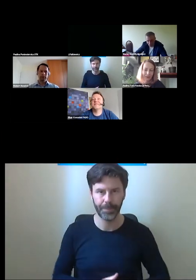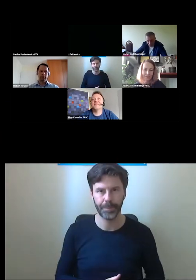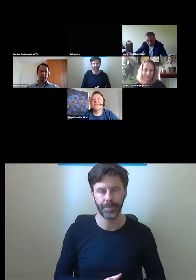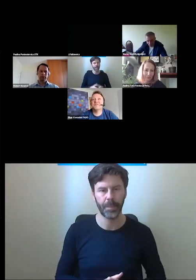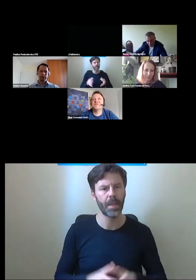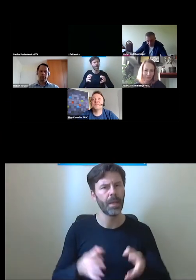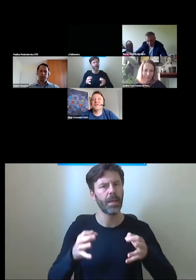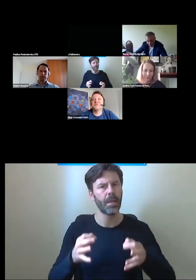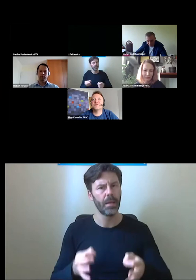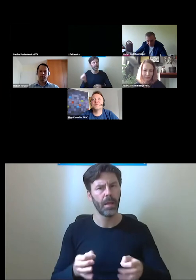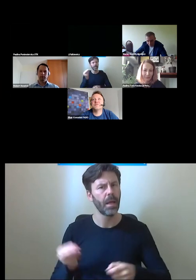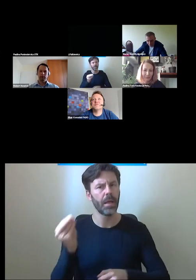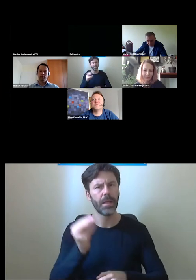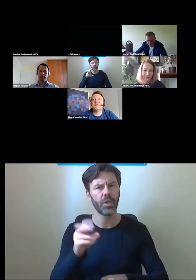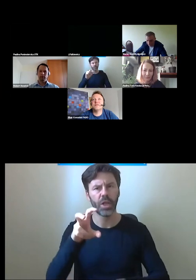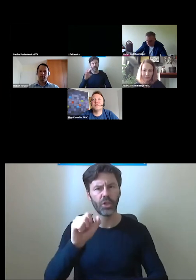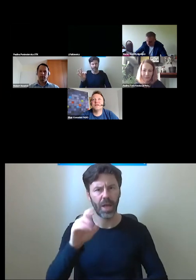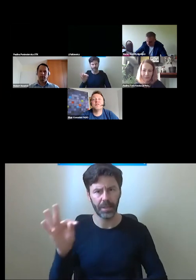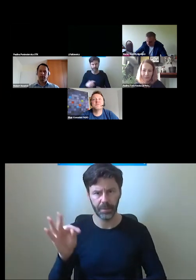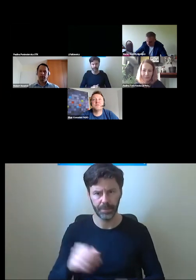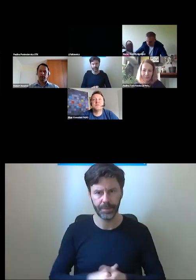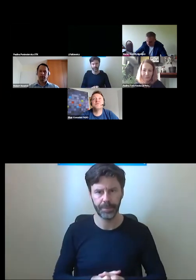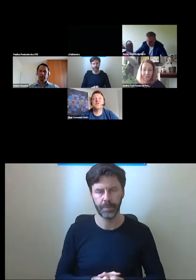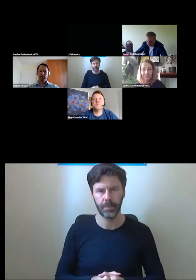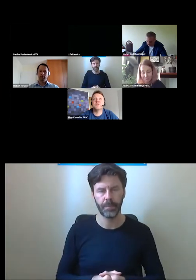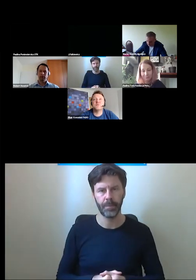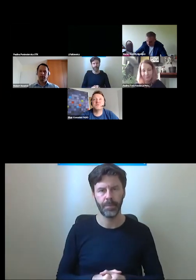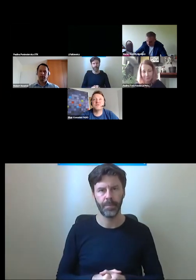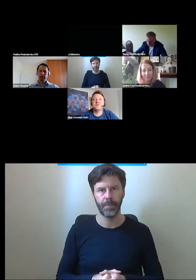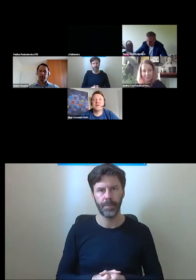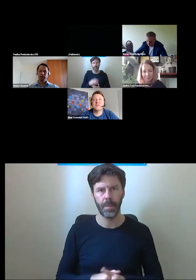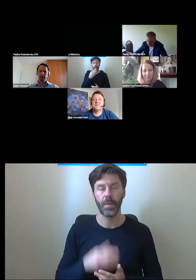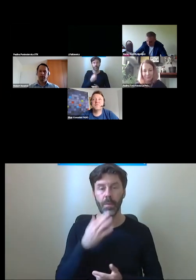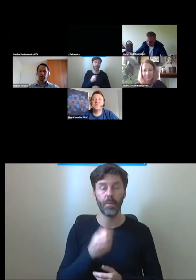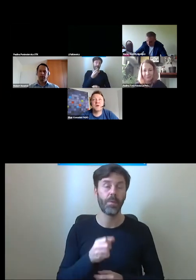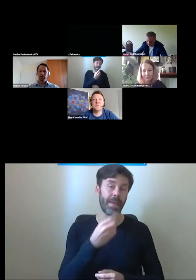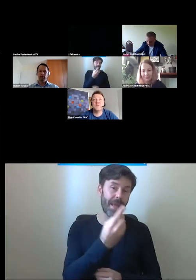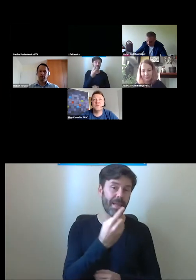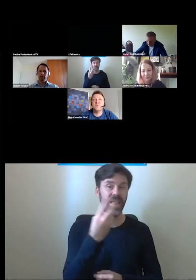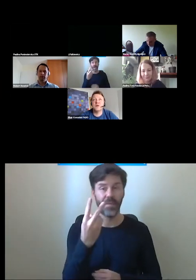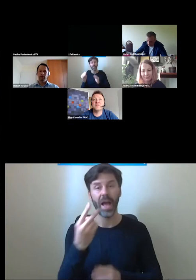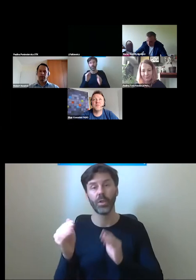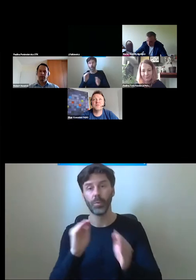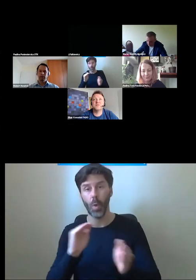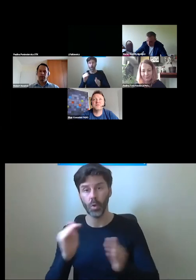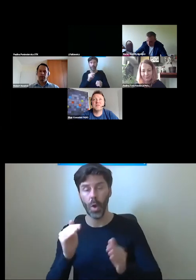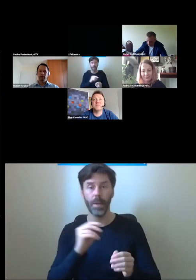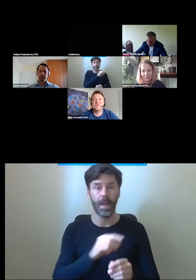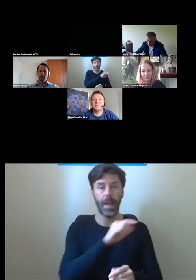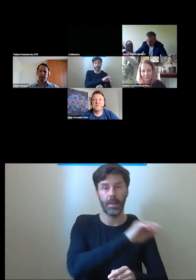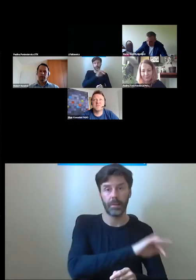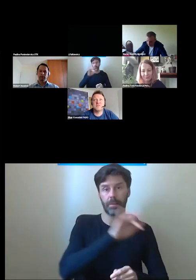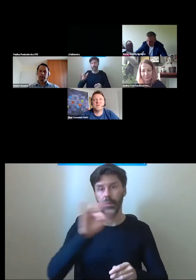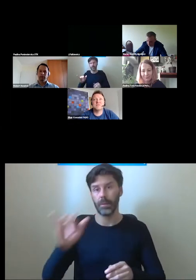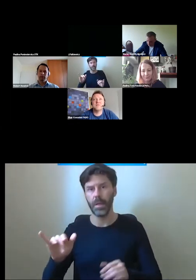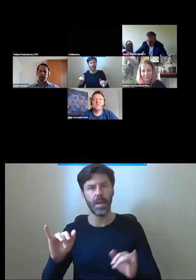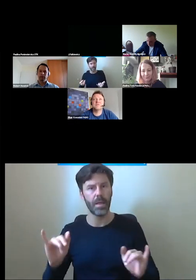Mamy, tak, jeszcze głos z czatu. Kluczowe jest zapewnienie jednego, ale co najmniej dwóch sposobów przedostania się z punktu A do punktu B, które będą dostępne